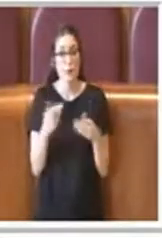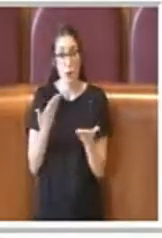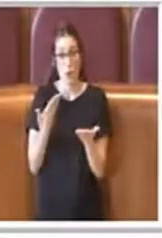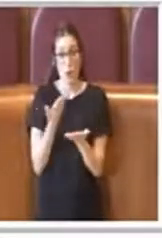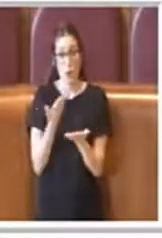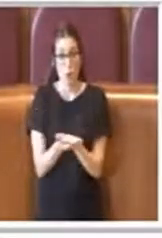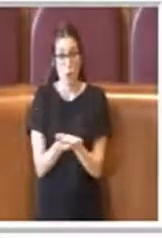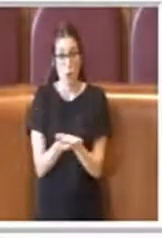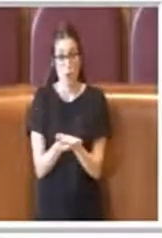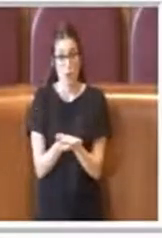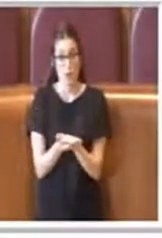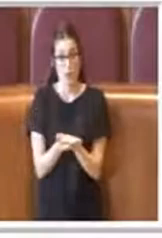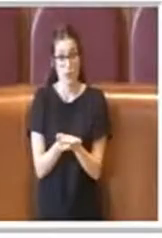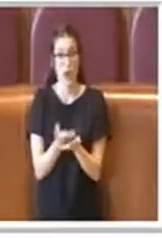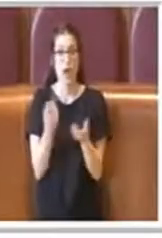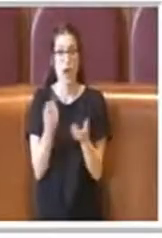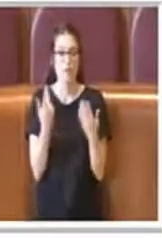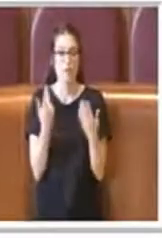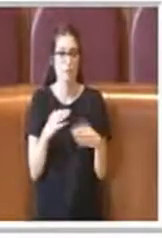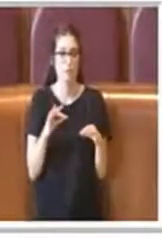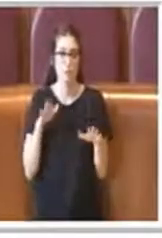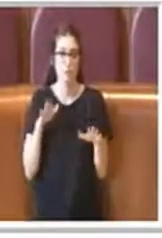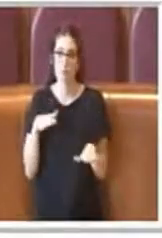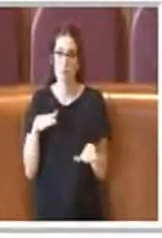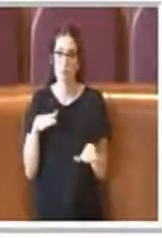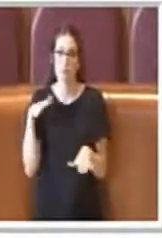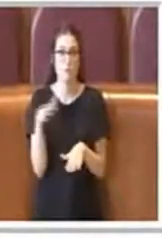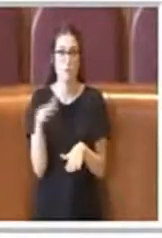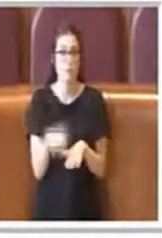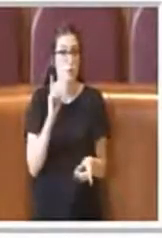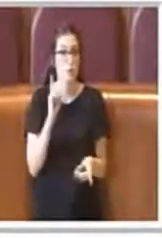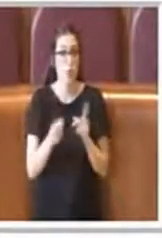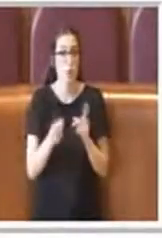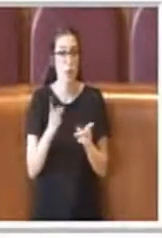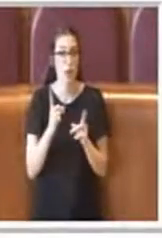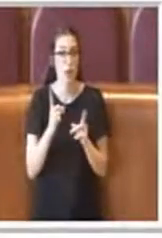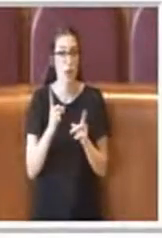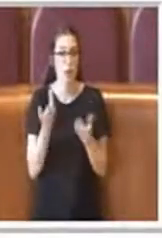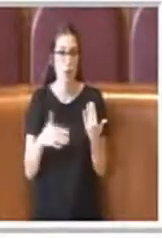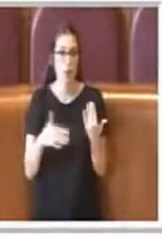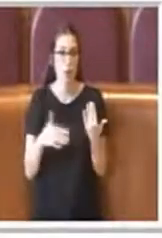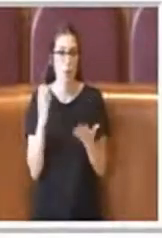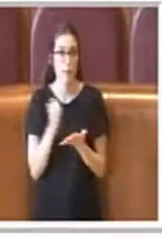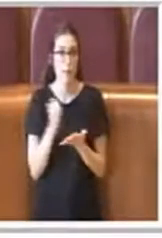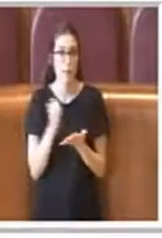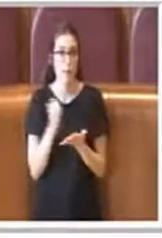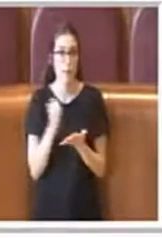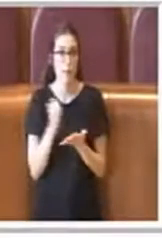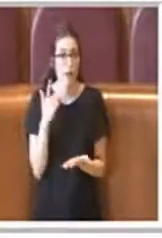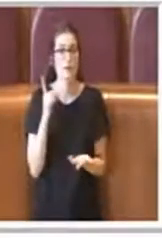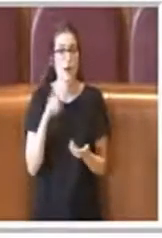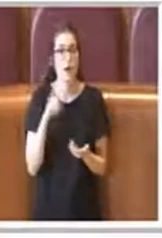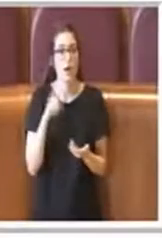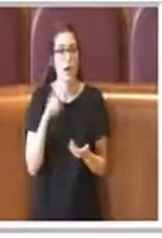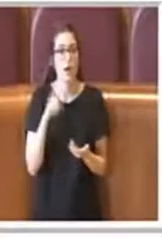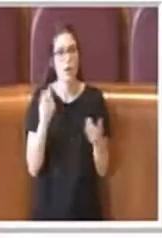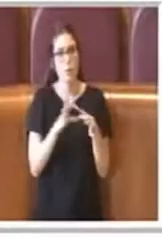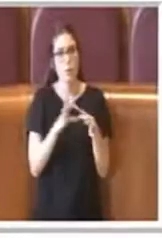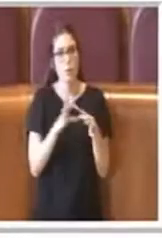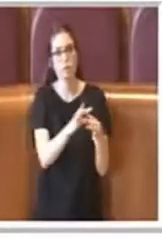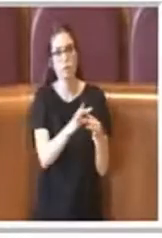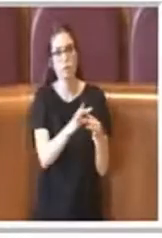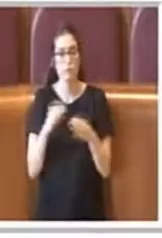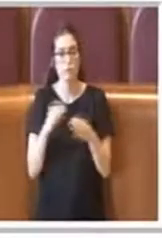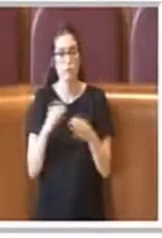in questione secondo me è un passo dal punto di vista politico importante e va anche in armonia innovativa. Stiamo